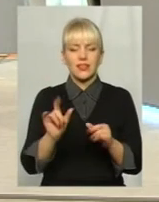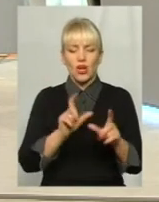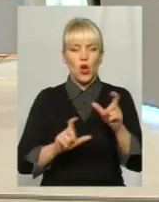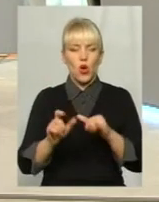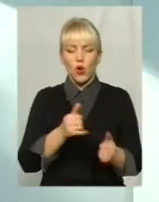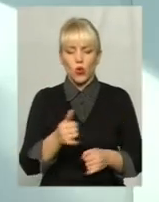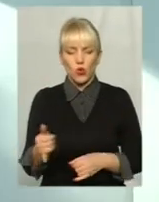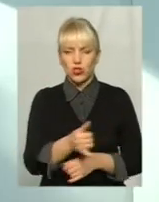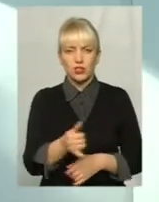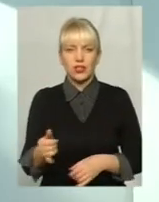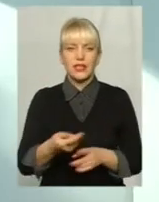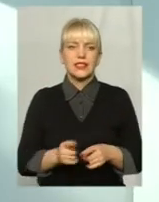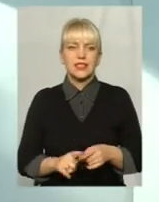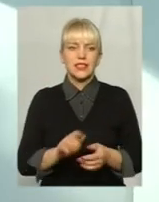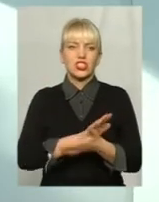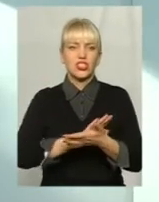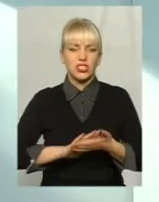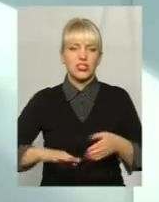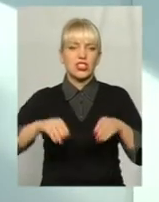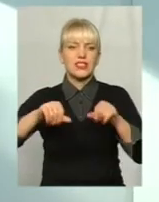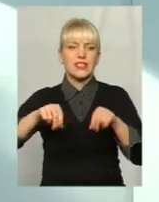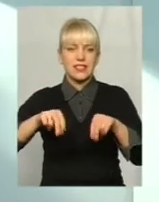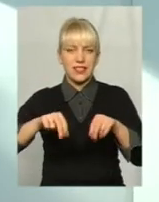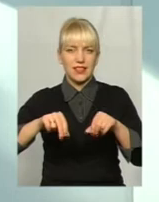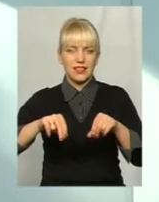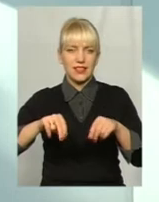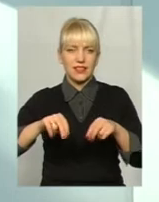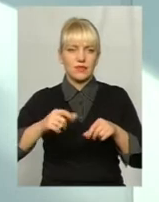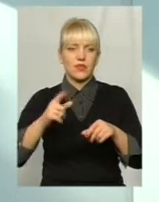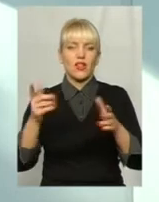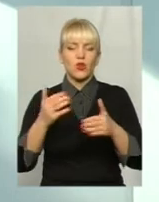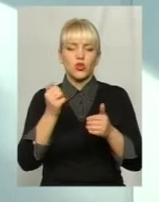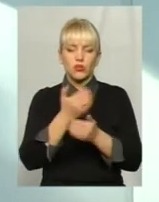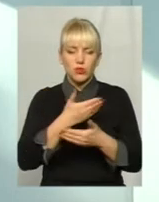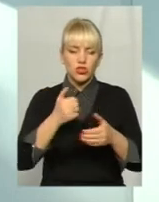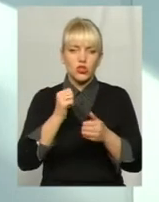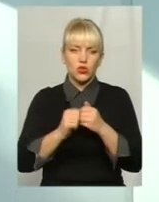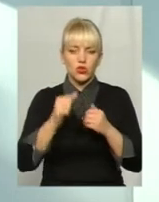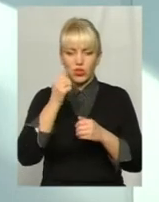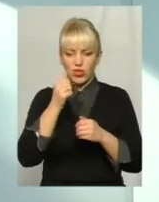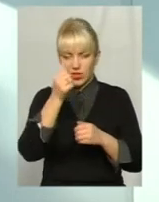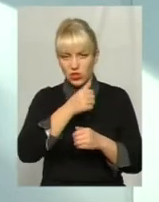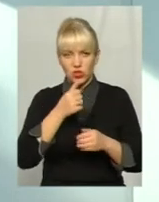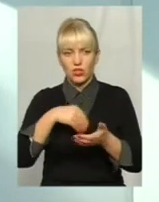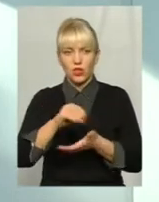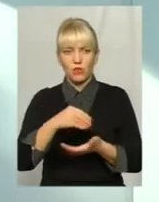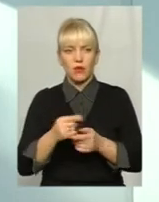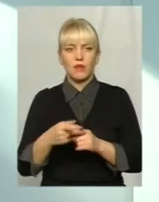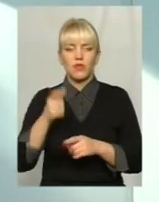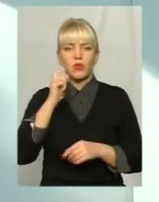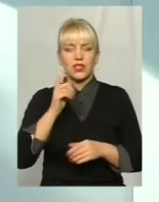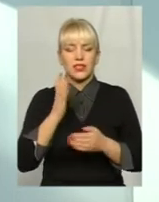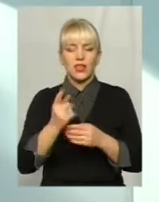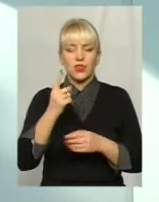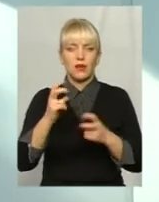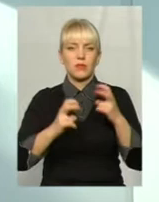розумієте, це чистий соляний розчин. Сіль, яку ми щорічно закупляємо. На Україні одне підприємство, яке поставляє